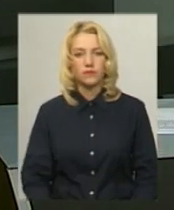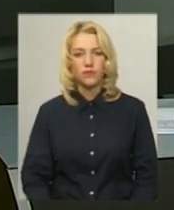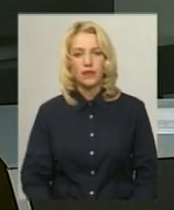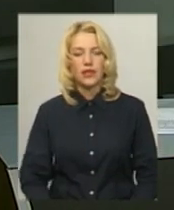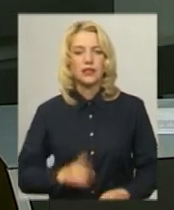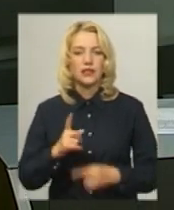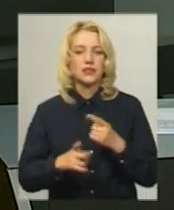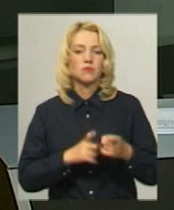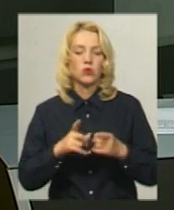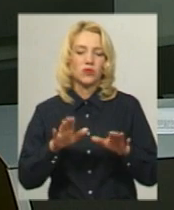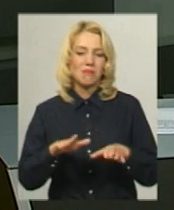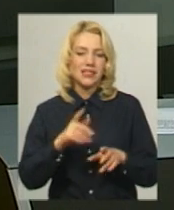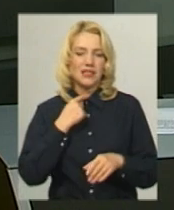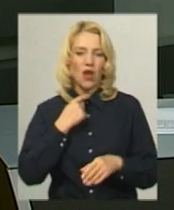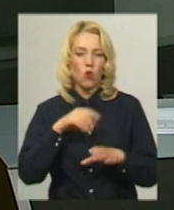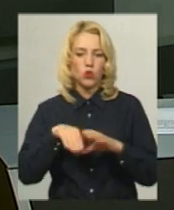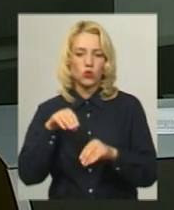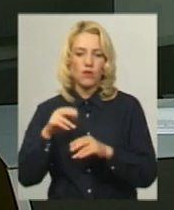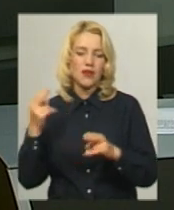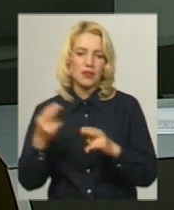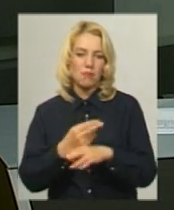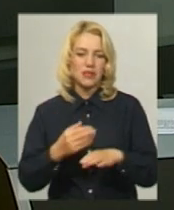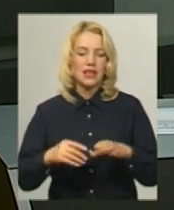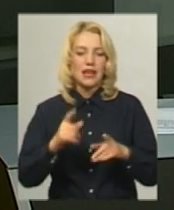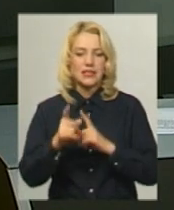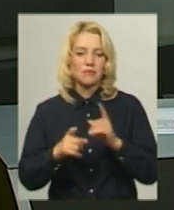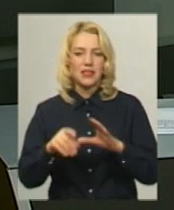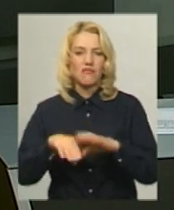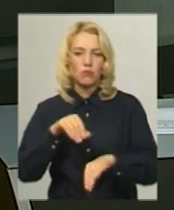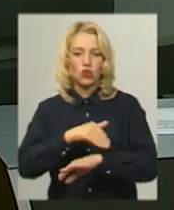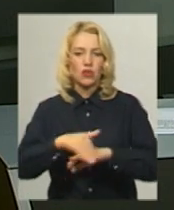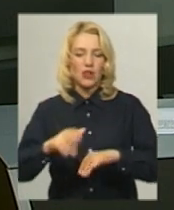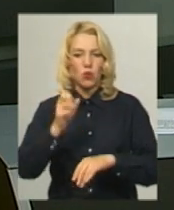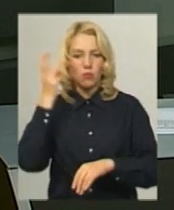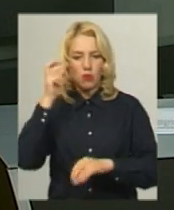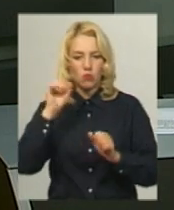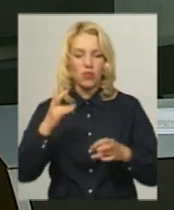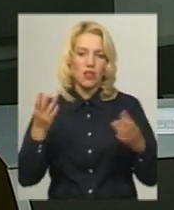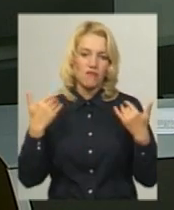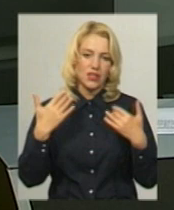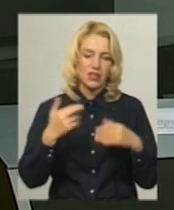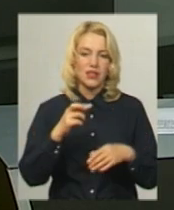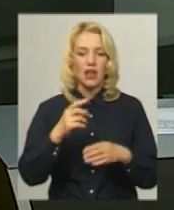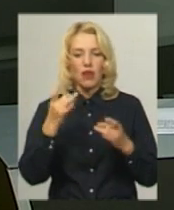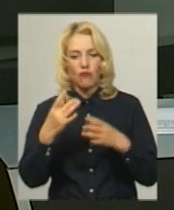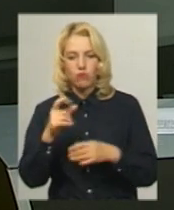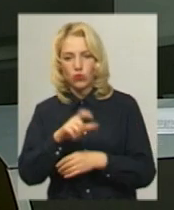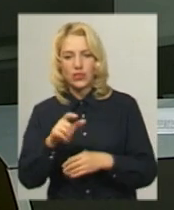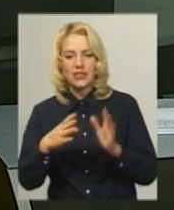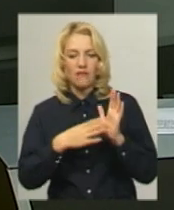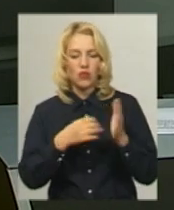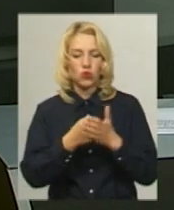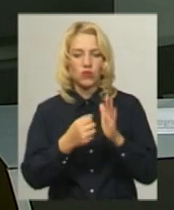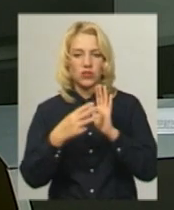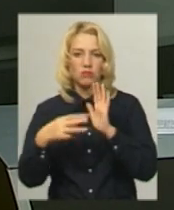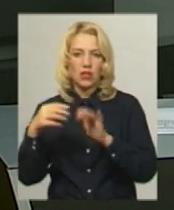Змінити місце голосування без зміни виборчої адреси у Хмельницькому можна буде і на вихідні, і у будні з 9 до 18.00.